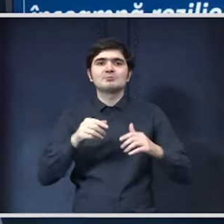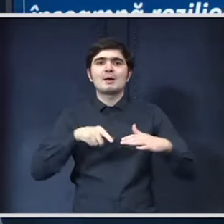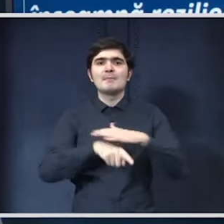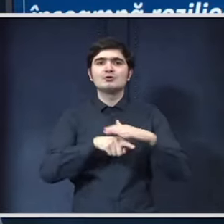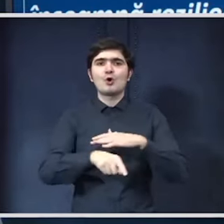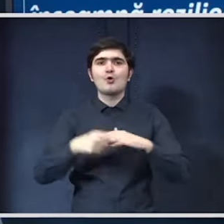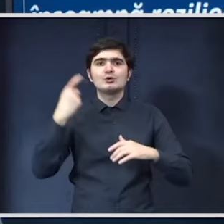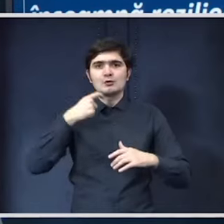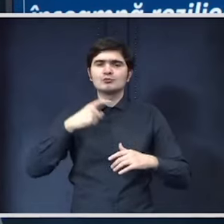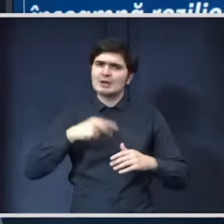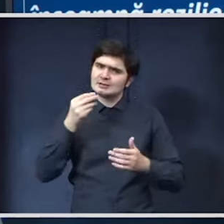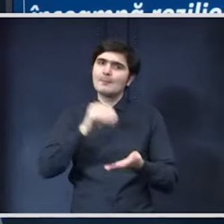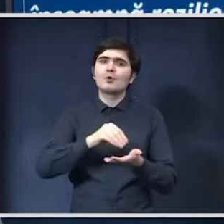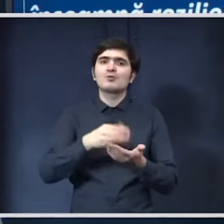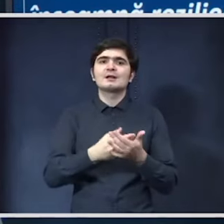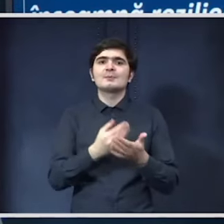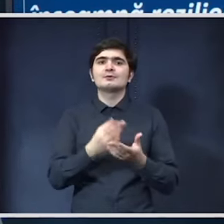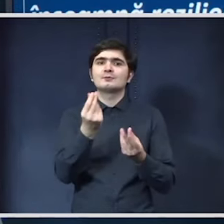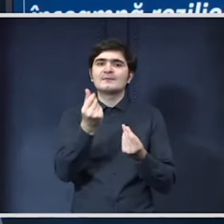continuare propus spre finanțare